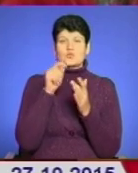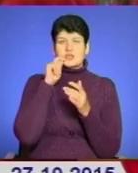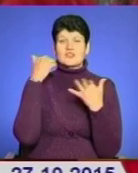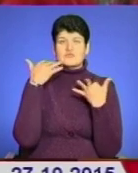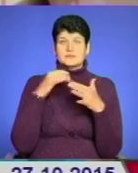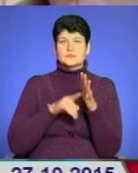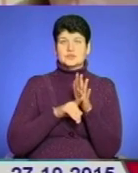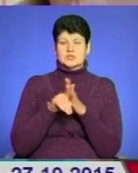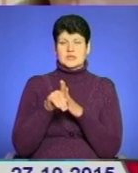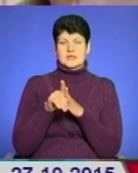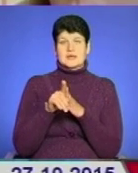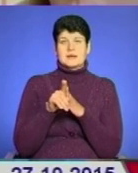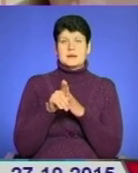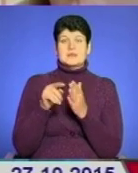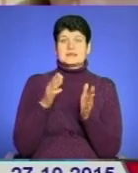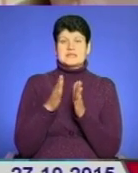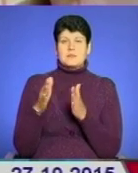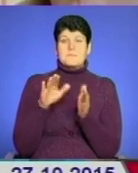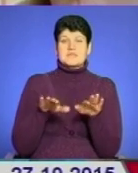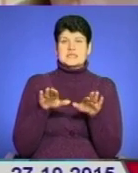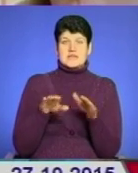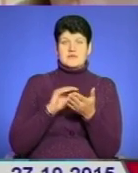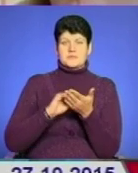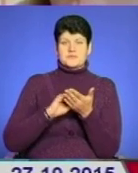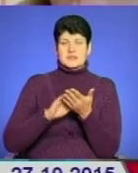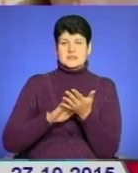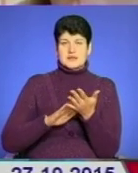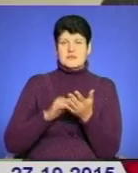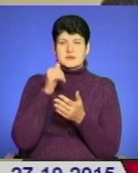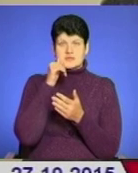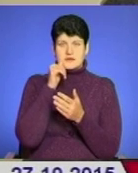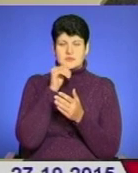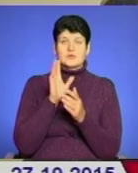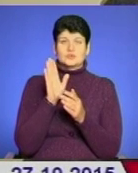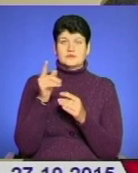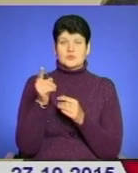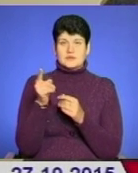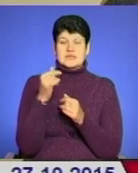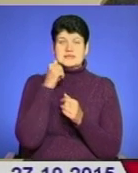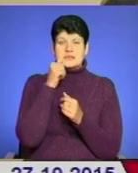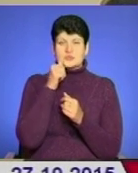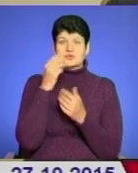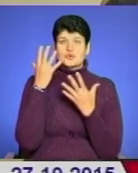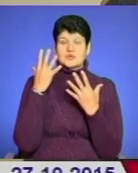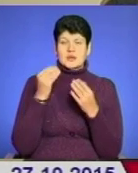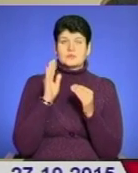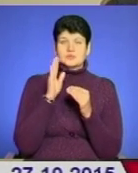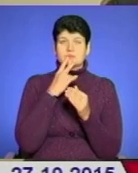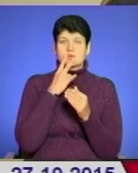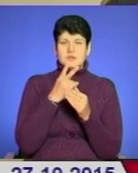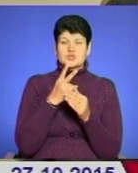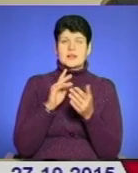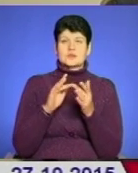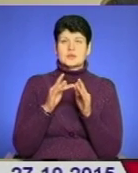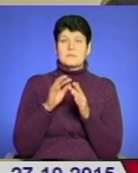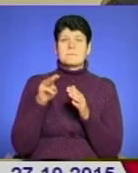запустили систему місцевих петицій. Завтра список поповнить Тернопіль. З завтрашнього дня входить в дію закону України, який передбачає, що електронна